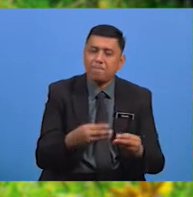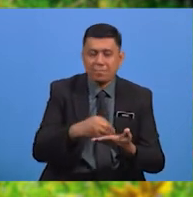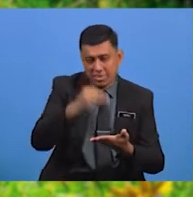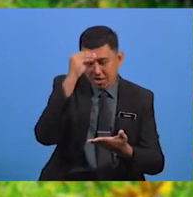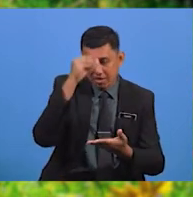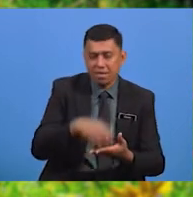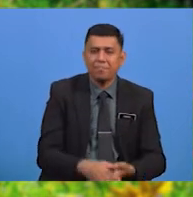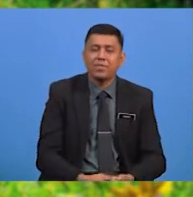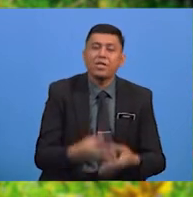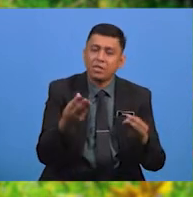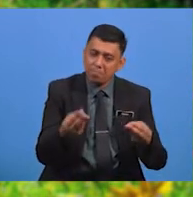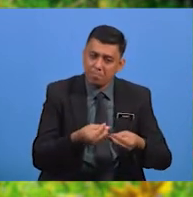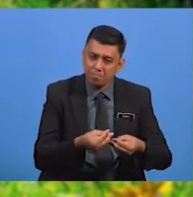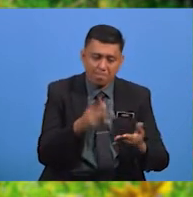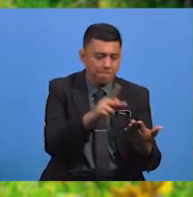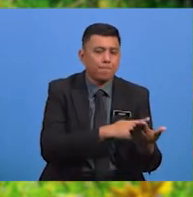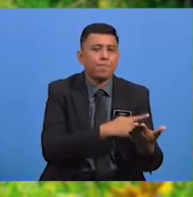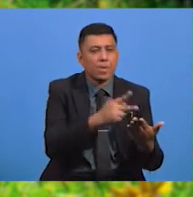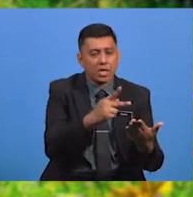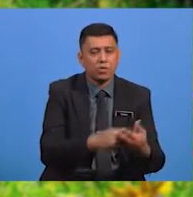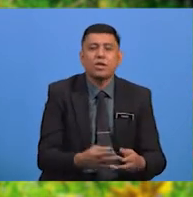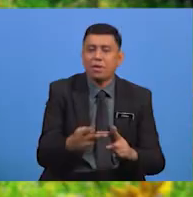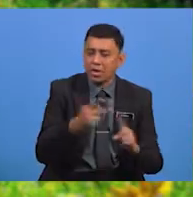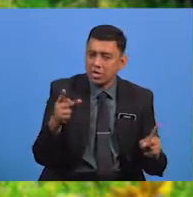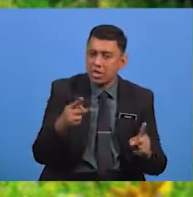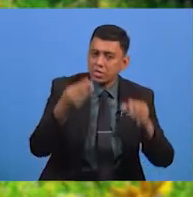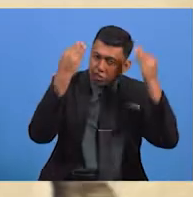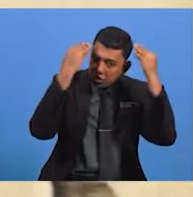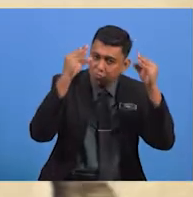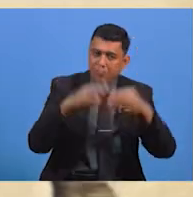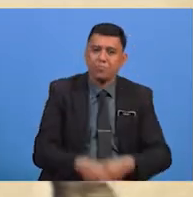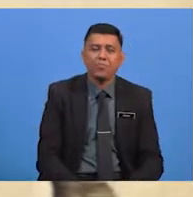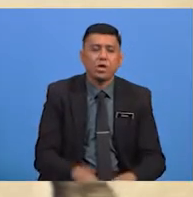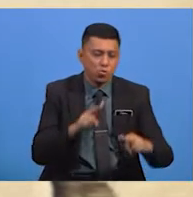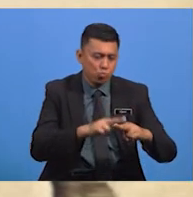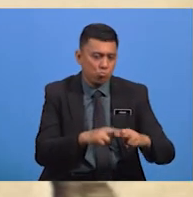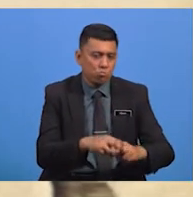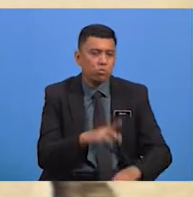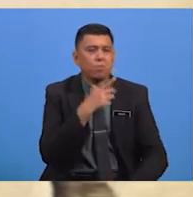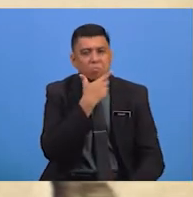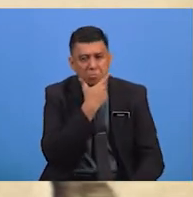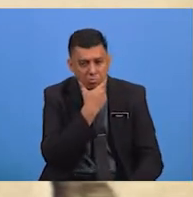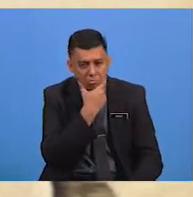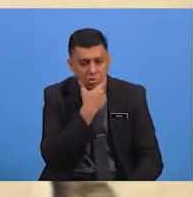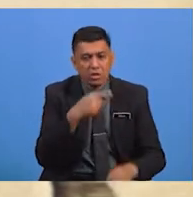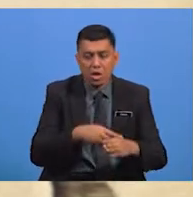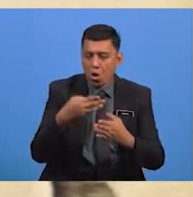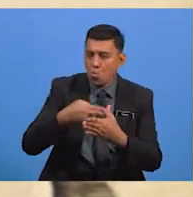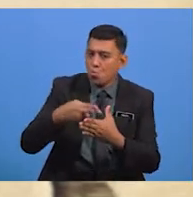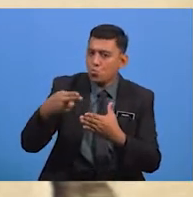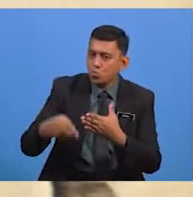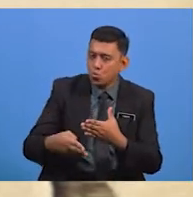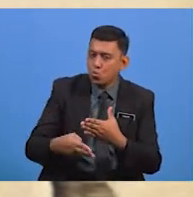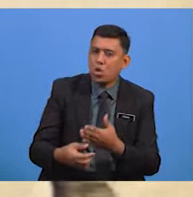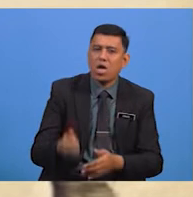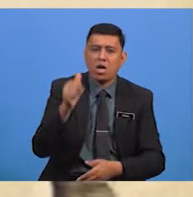Kali Ini Terimalah Serangkap Pantun Daripada Cikgu Duduk Termenung Di Hujung Anjung